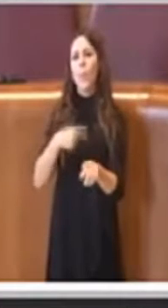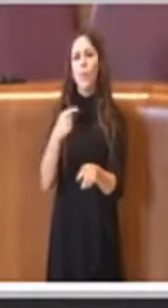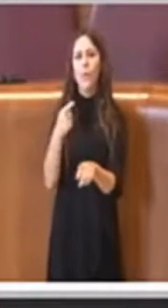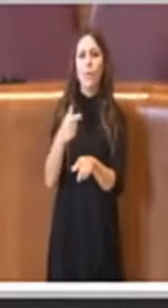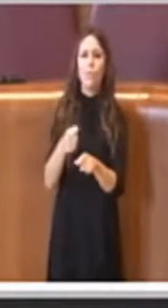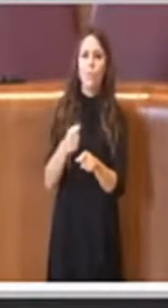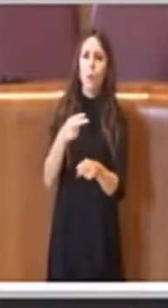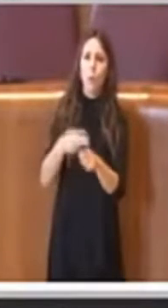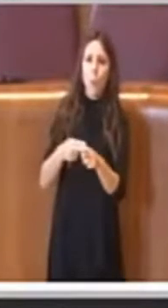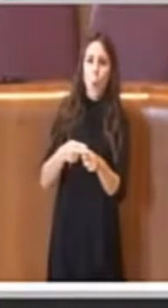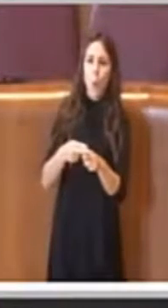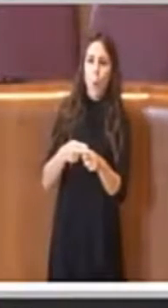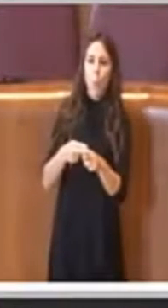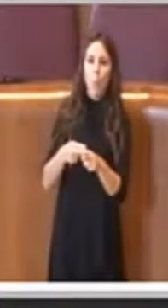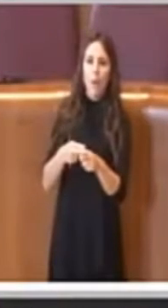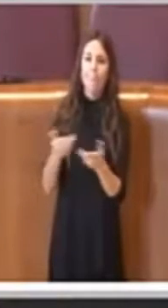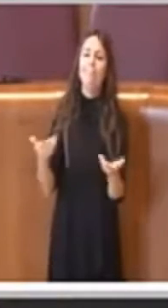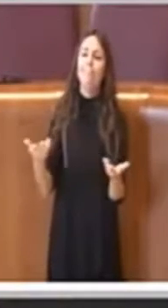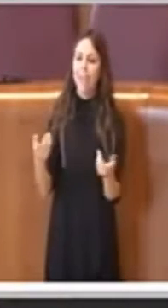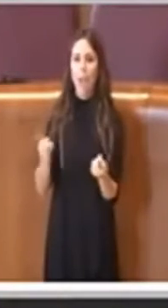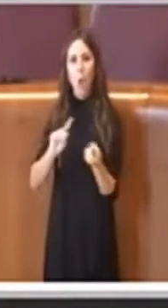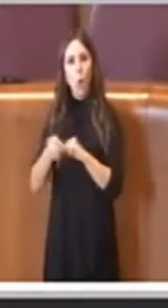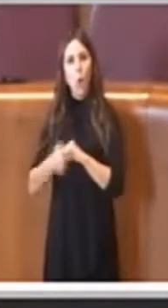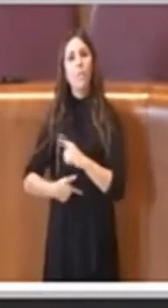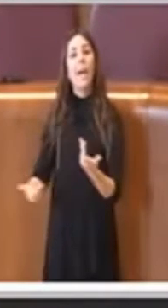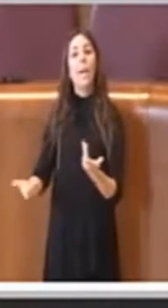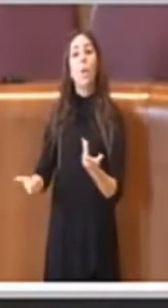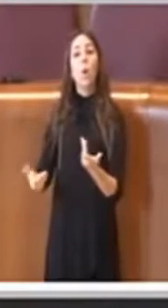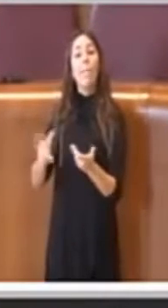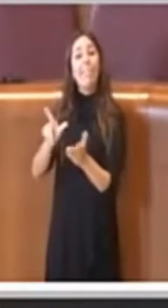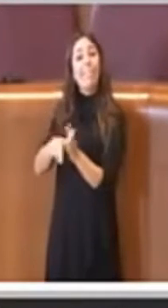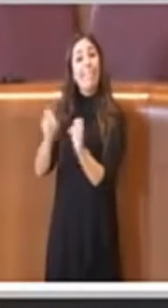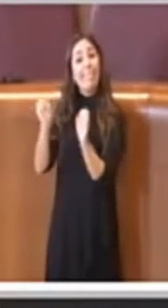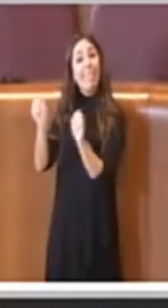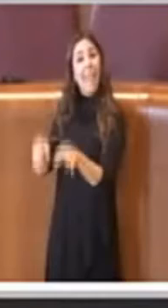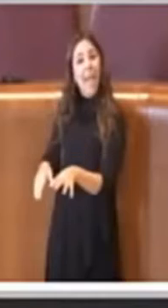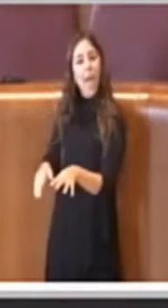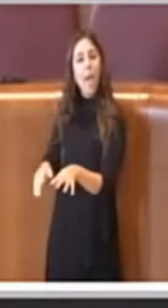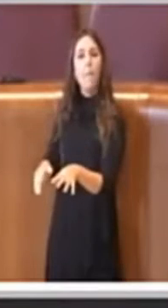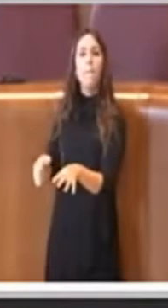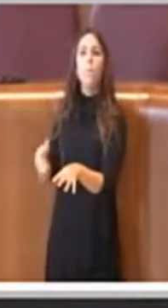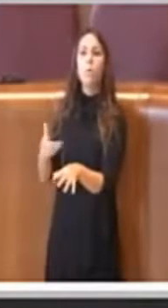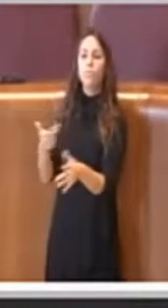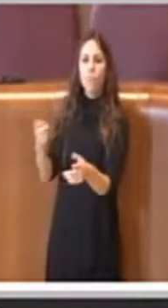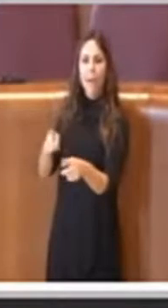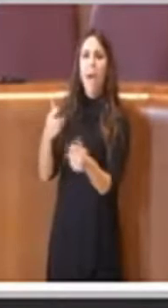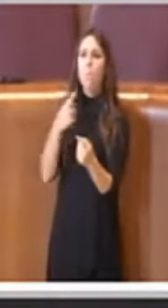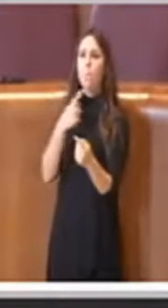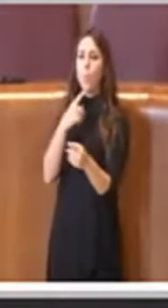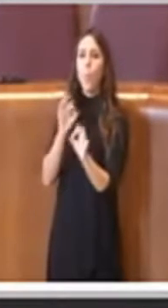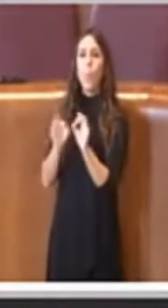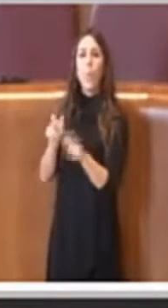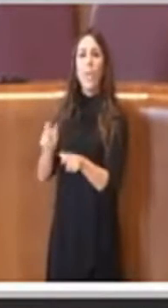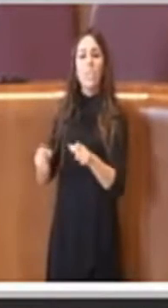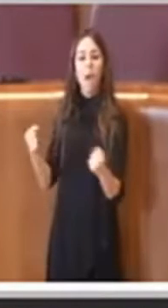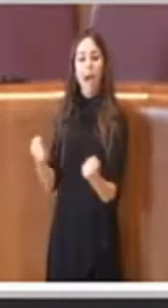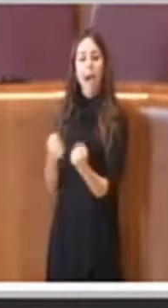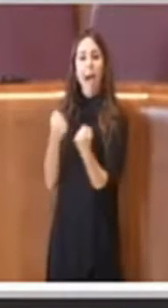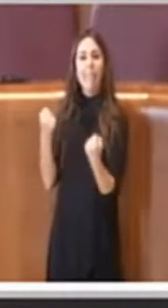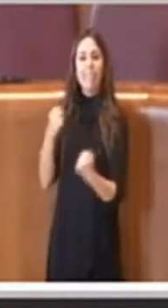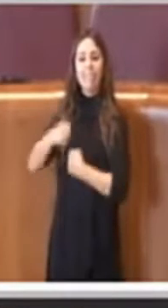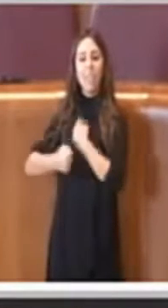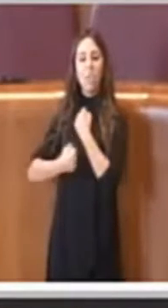chi sta facendo perdere tempo e se ne assume la responsabilità di fronte alla città è chi ha questi atteggiamenti di far perdere tempo